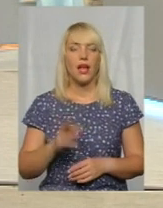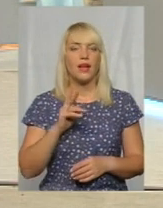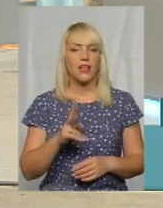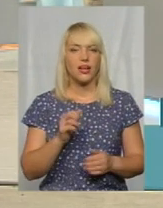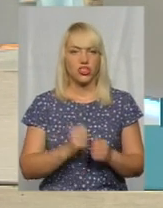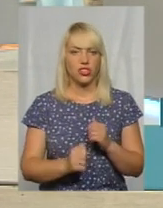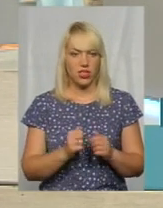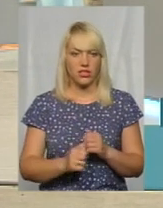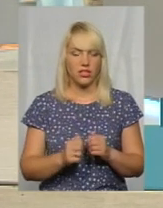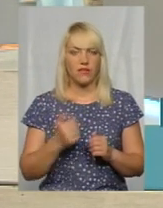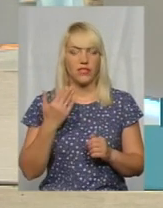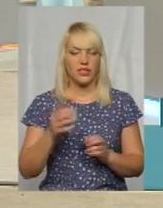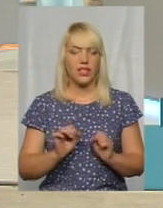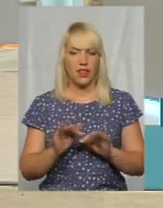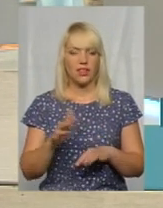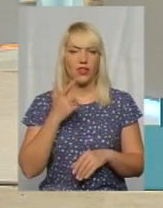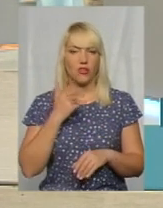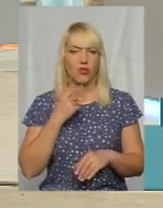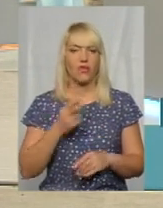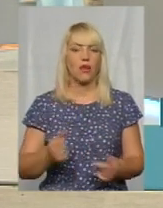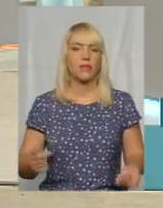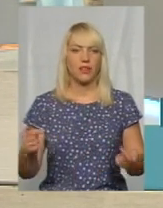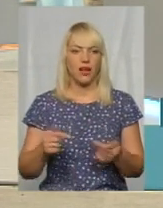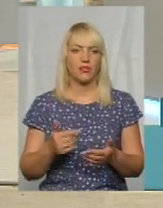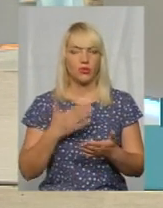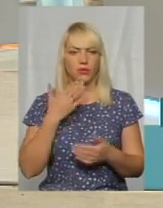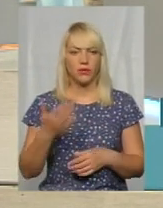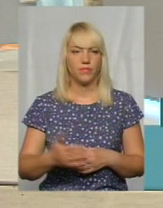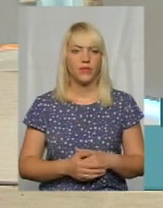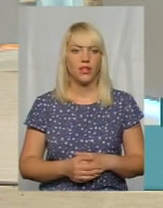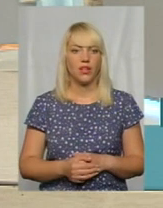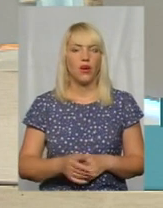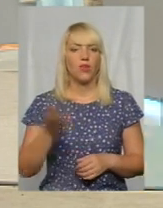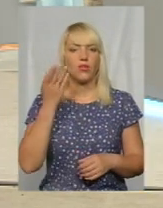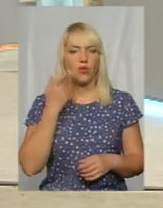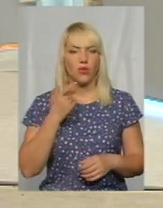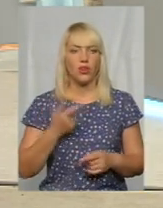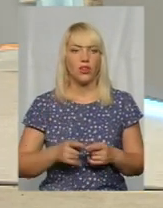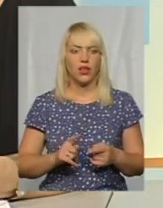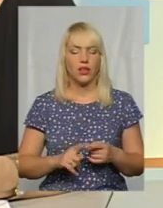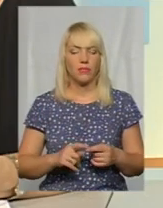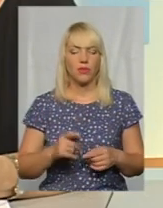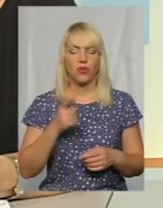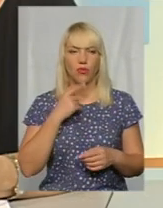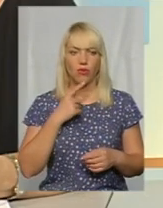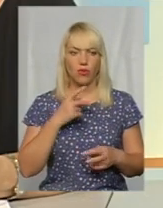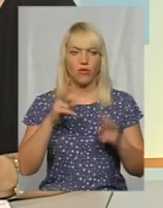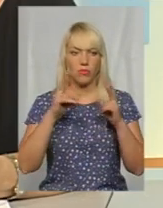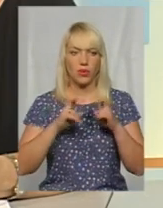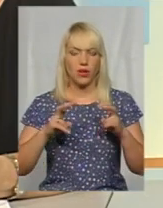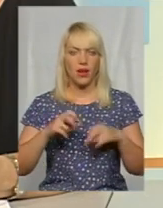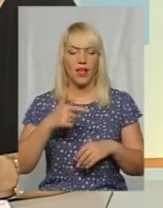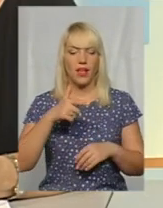часто визнаєте кров непридатною? Ну, коли приходить донор, ми його обстежуємо на